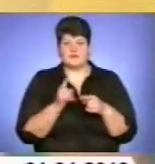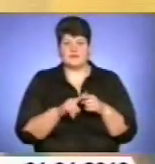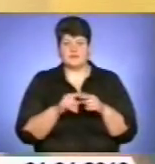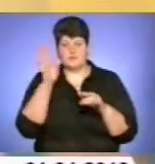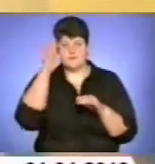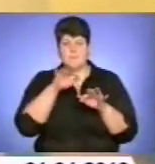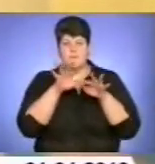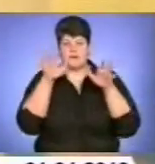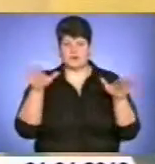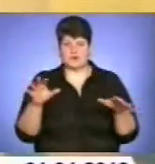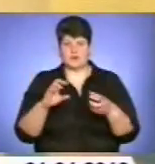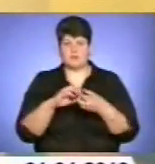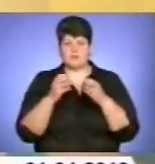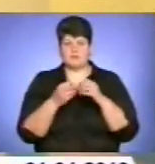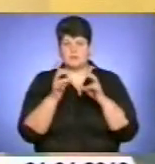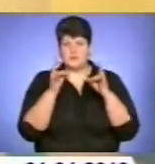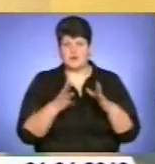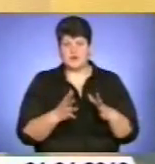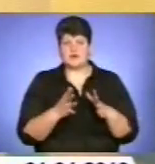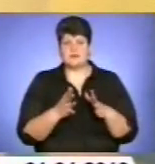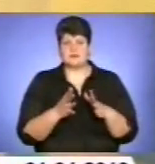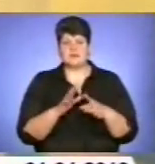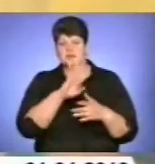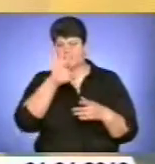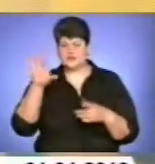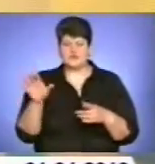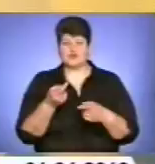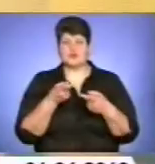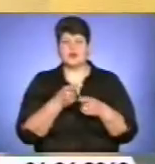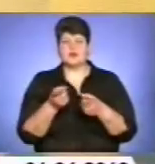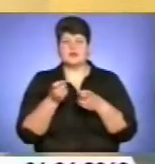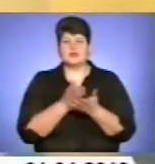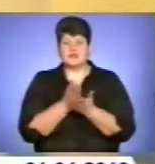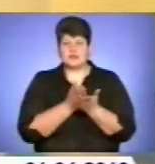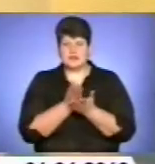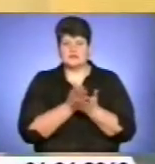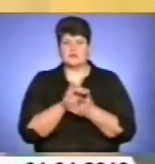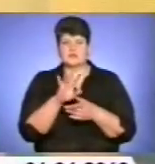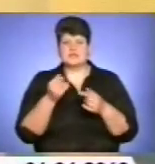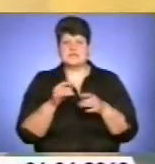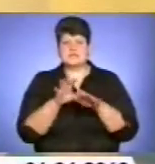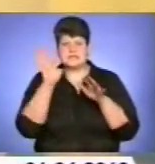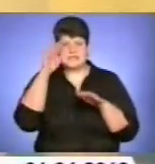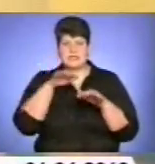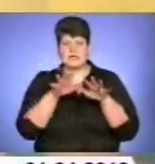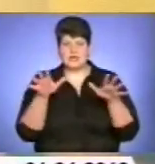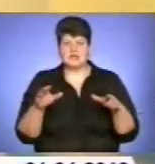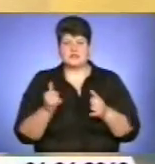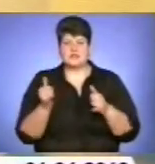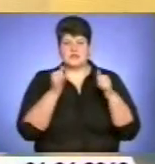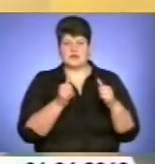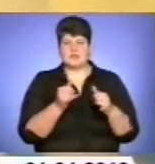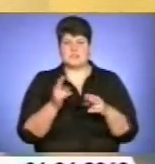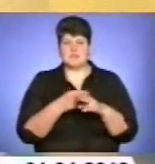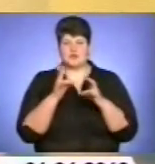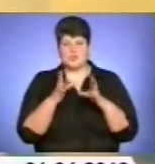Тому необхідно задействувати всі ресурси, резерви для боротьби со стихією, дозна бути обеспечена безпецість граждан на території.